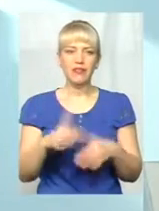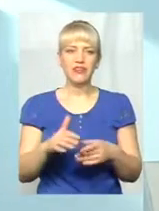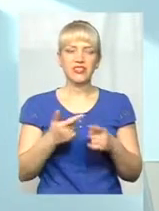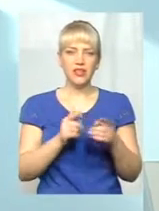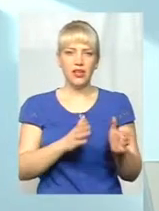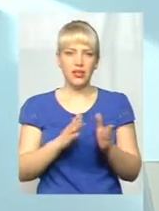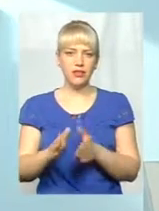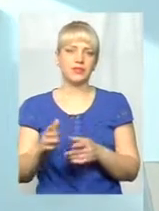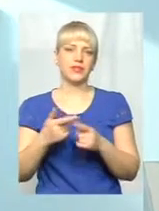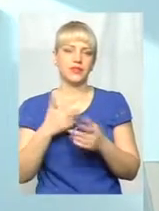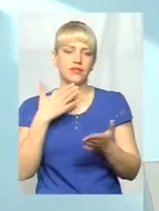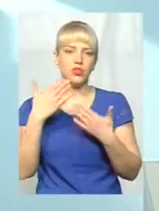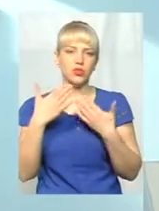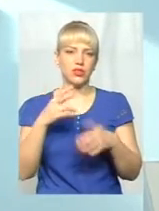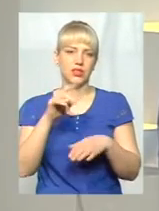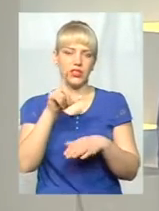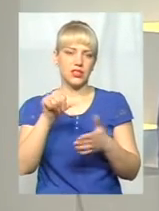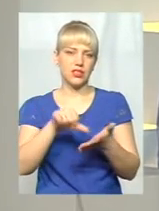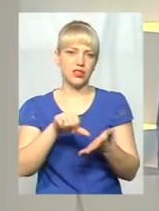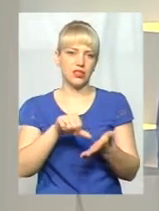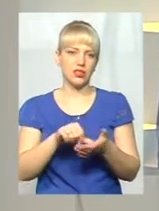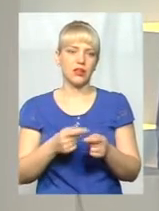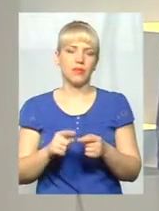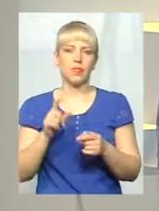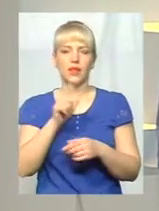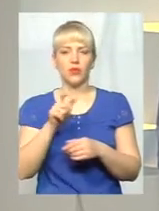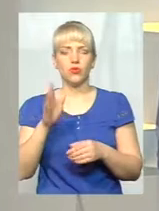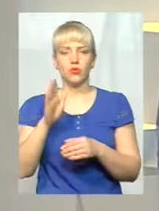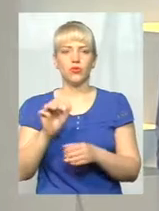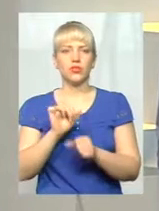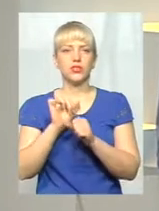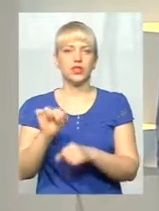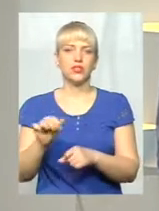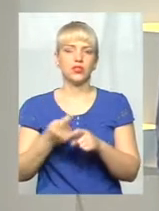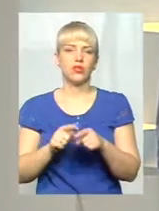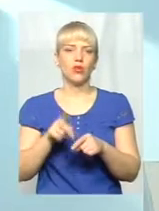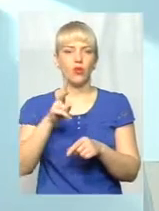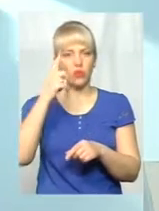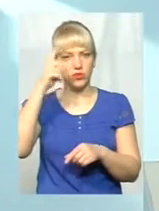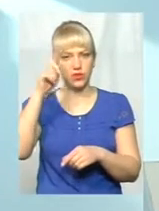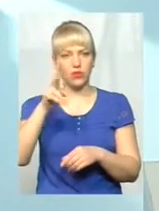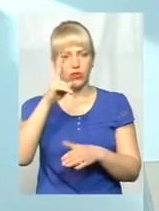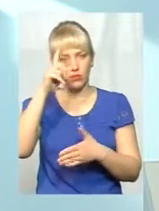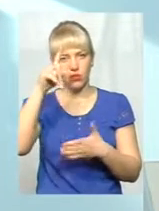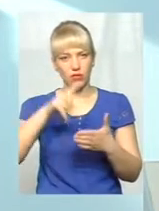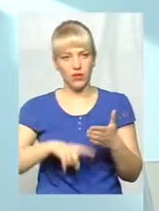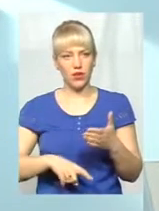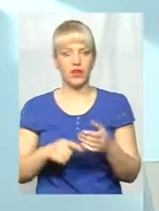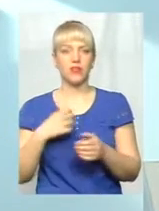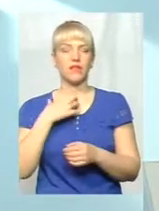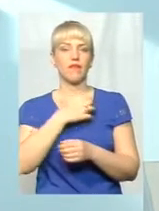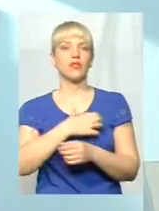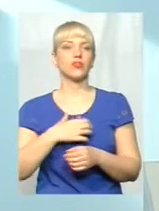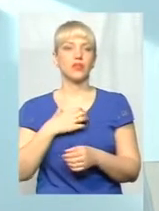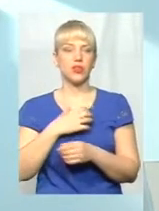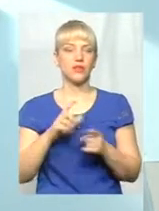відносини між лікарем і пацієнтом, тому люди будуть заключати того, кого знають, тому, кому довіряють. І важливо,